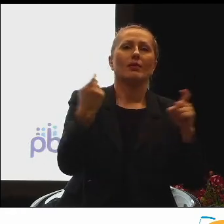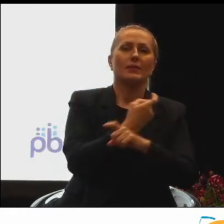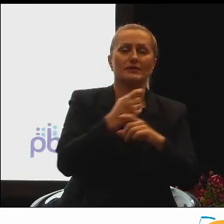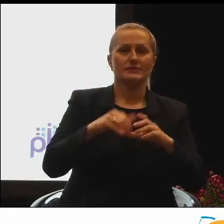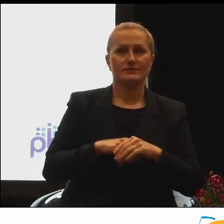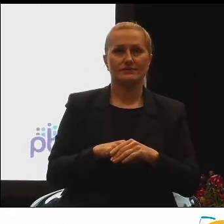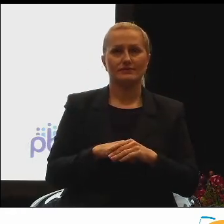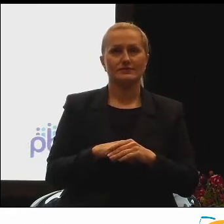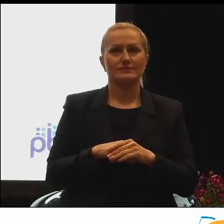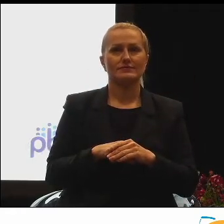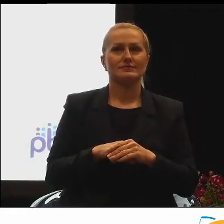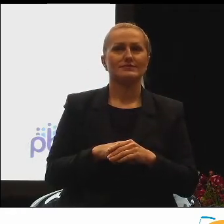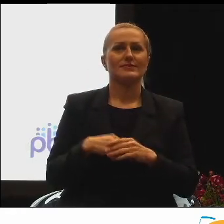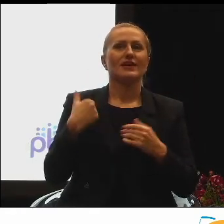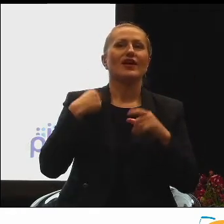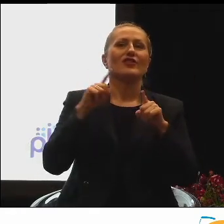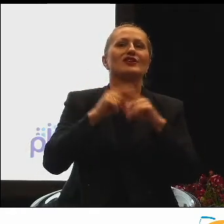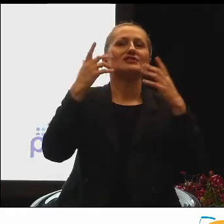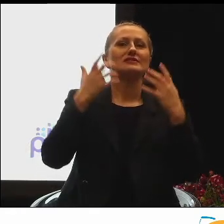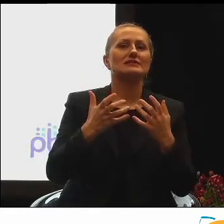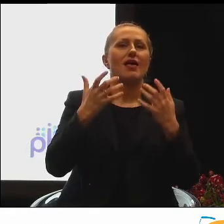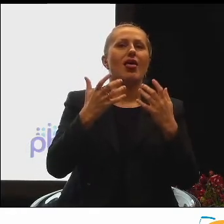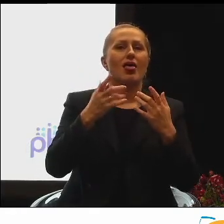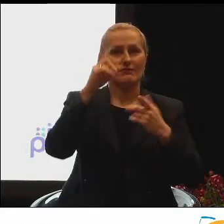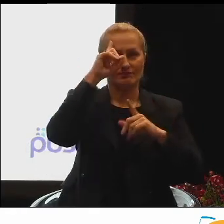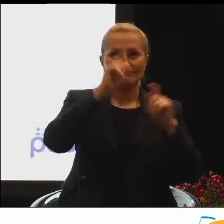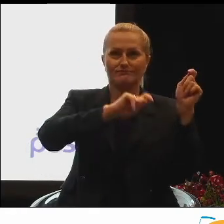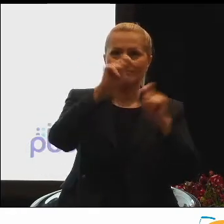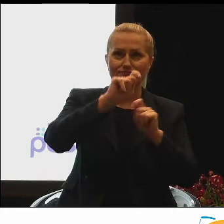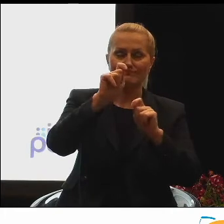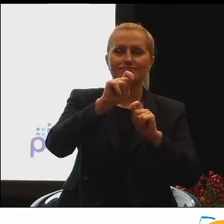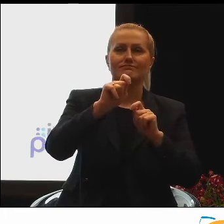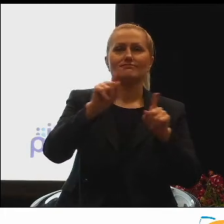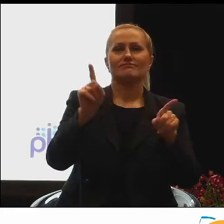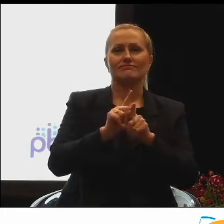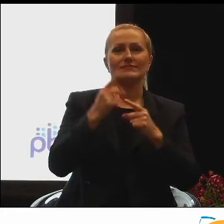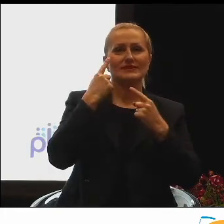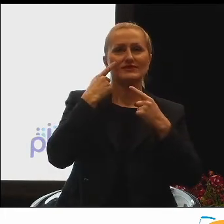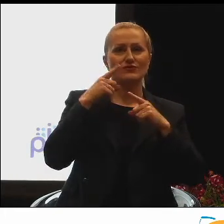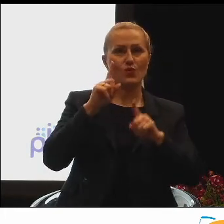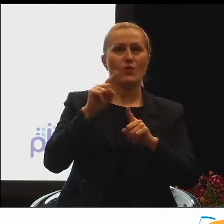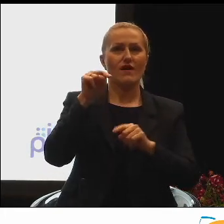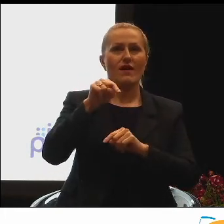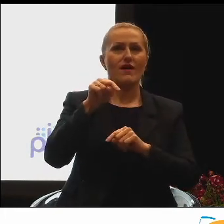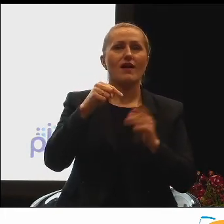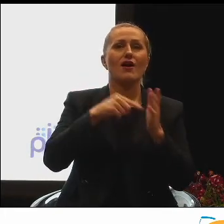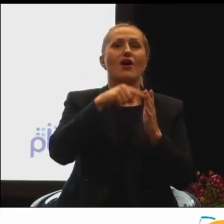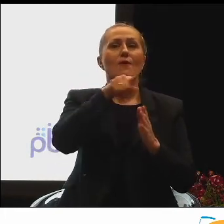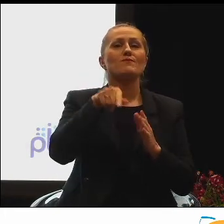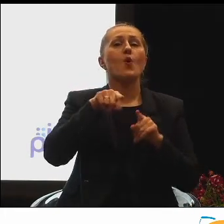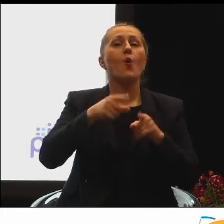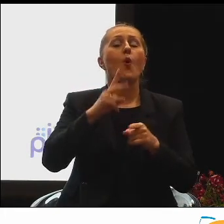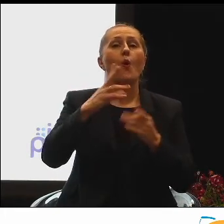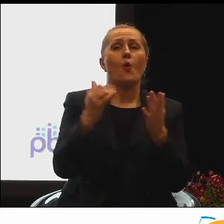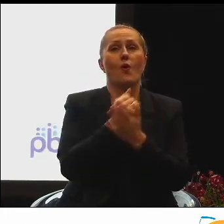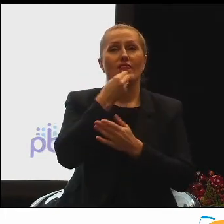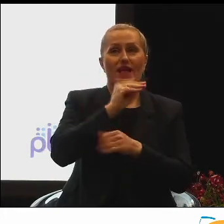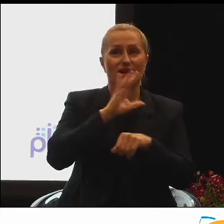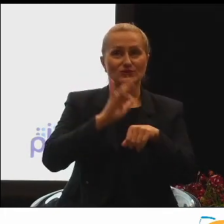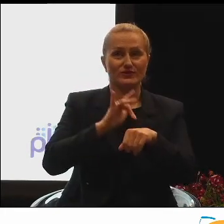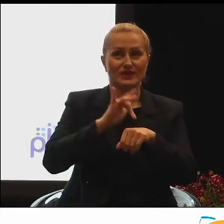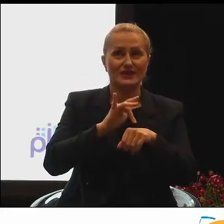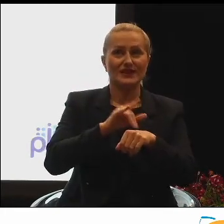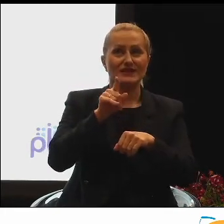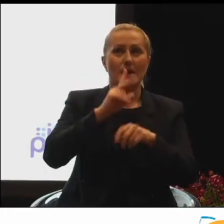Tutaj chciałabym też zwrócić uwagę, że dla organizacji, która osiągnęła najlepszy wynik